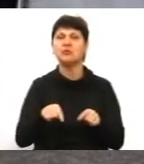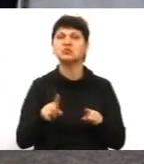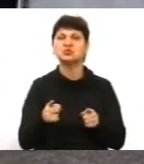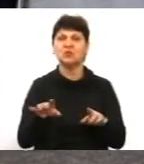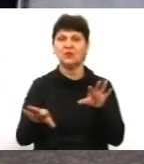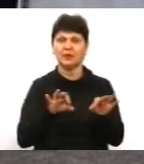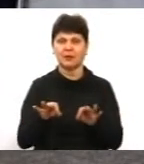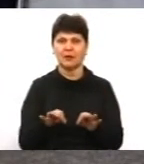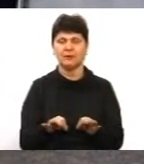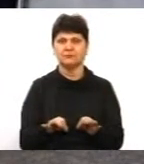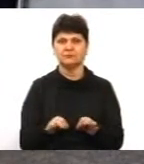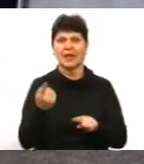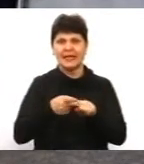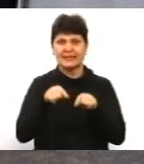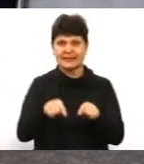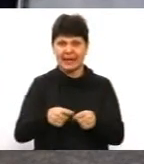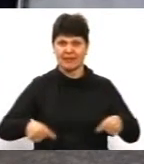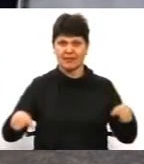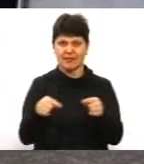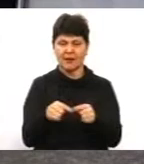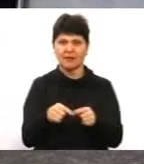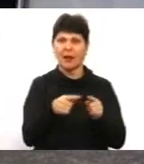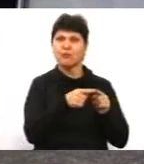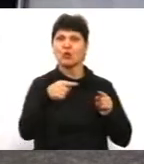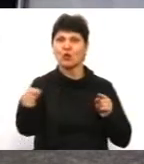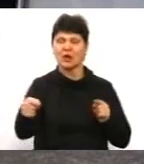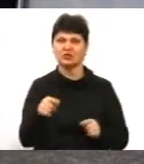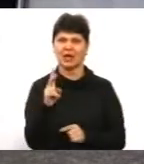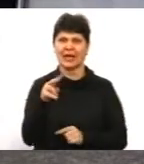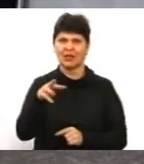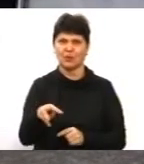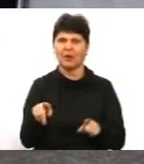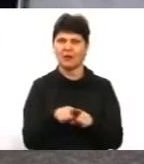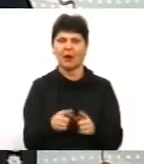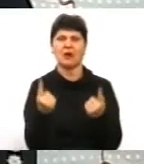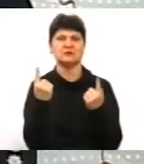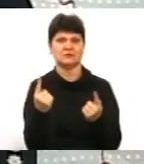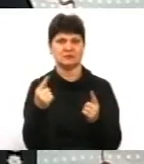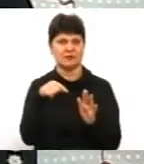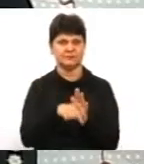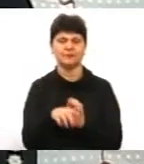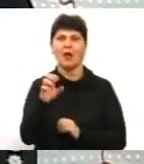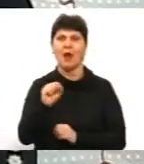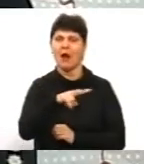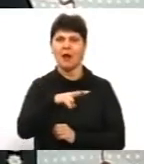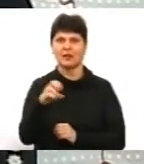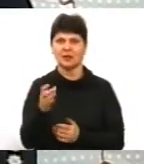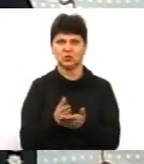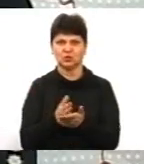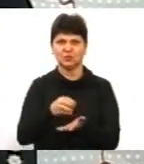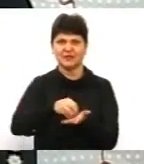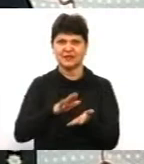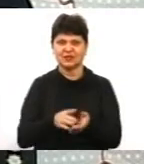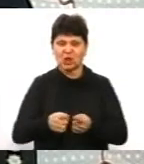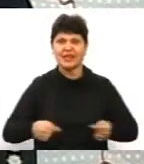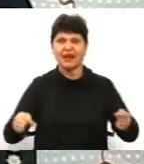Безпосередньо, саме ця ділянка протяжність кілометрова така значна, але внесуть службу в визначених ділянках